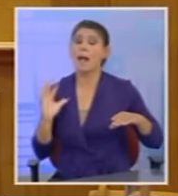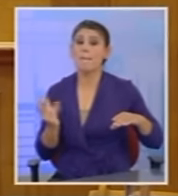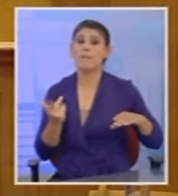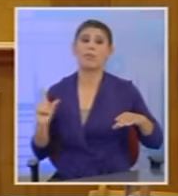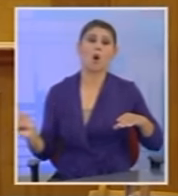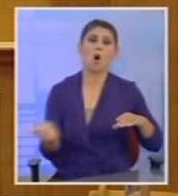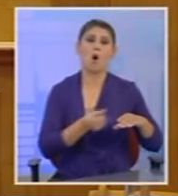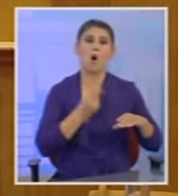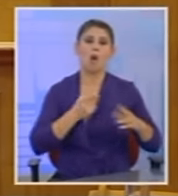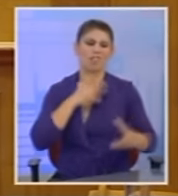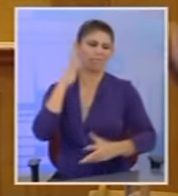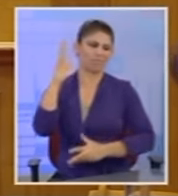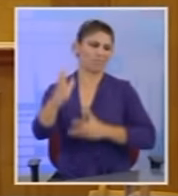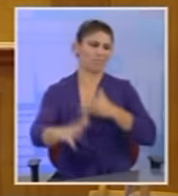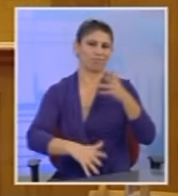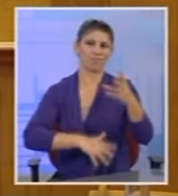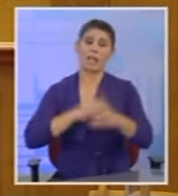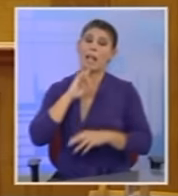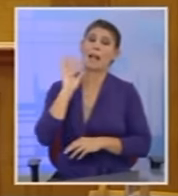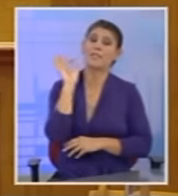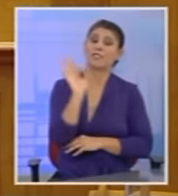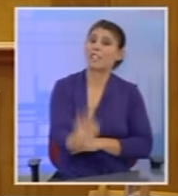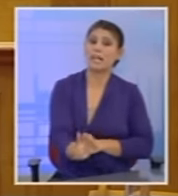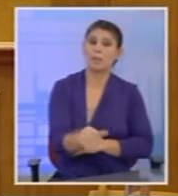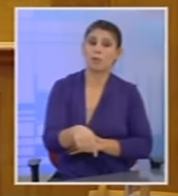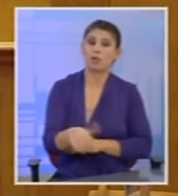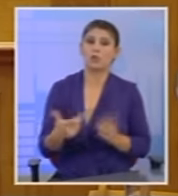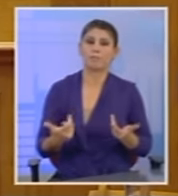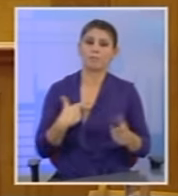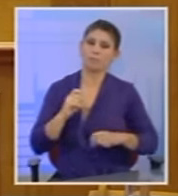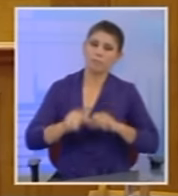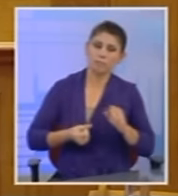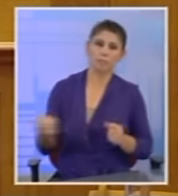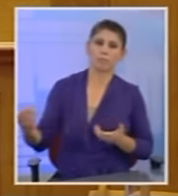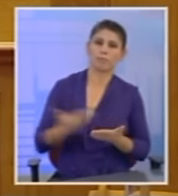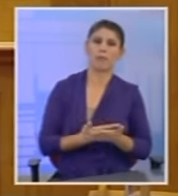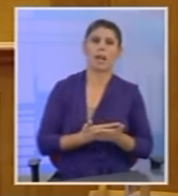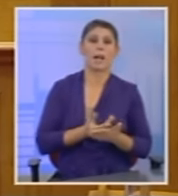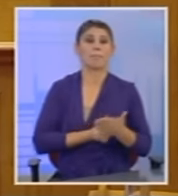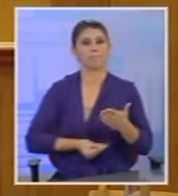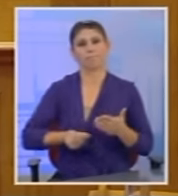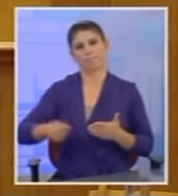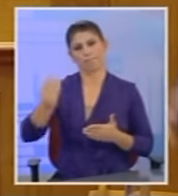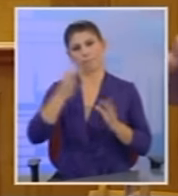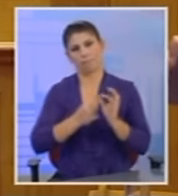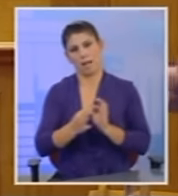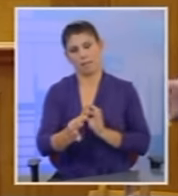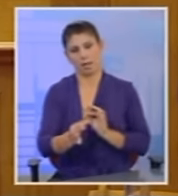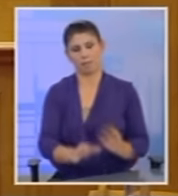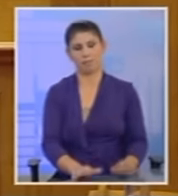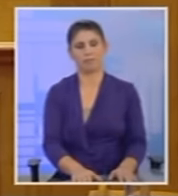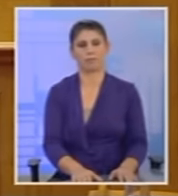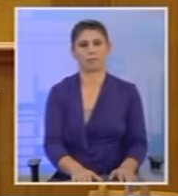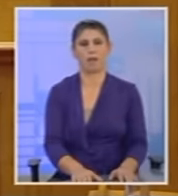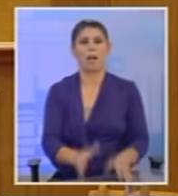ροϊδο φτάνουμε σε ένα σημείο να προσπαθείτε και να φέρνετε διάφορα παράλογα μέτρα και με